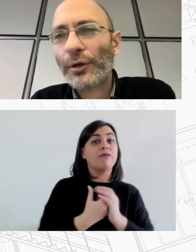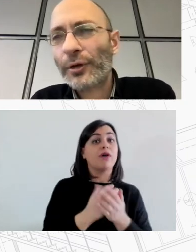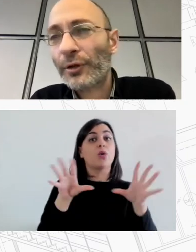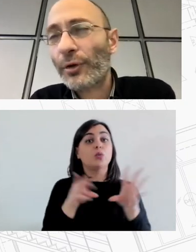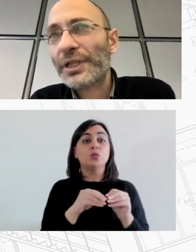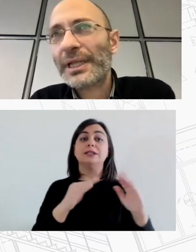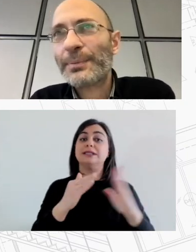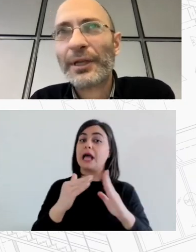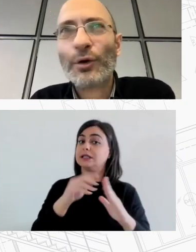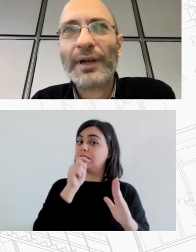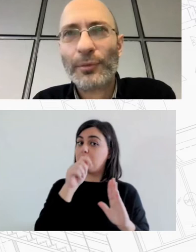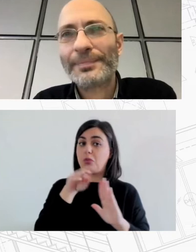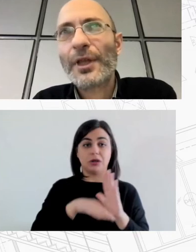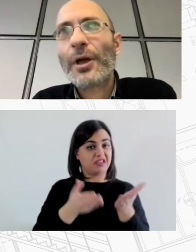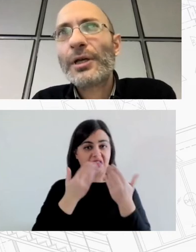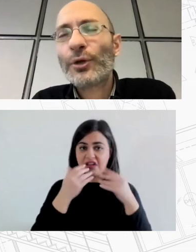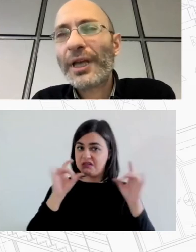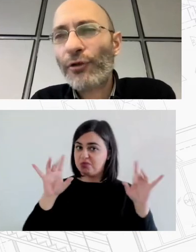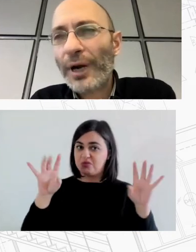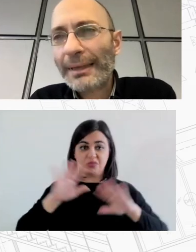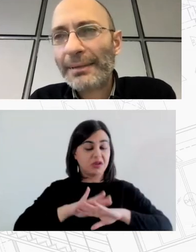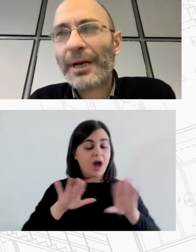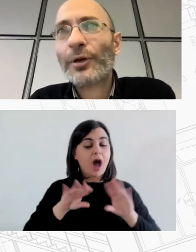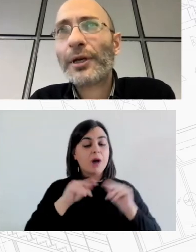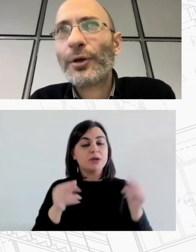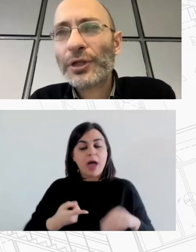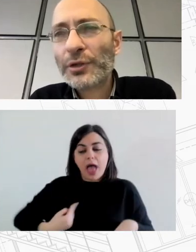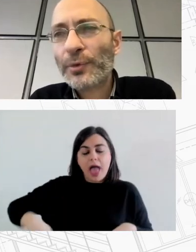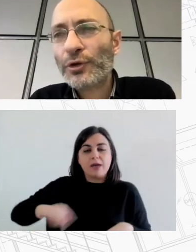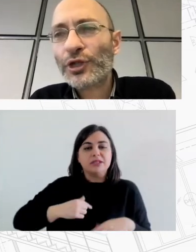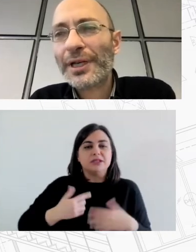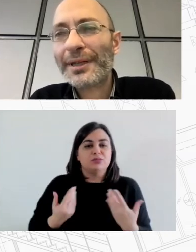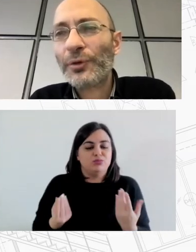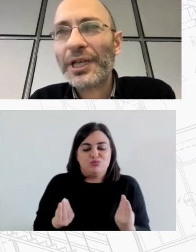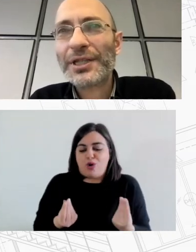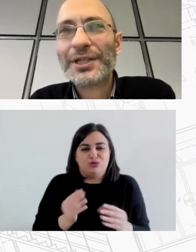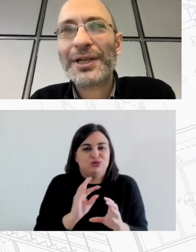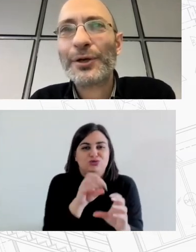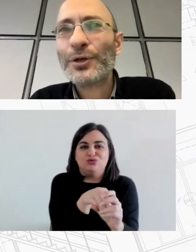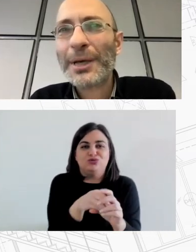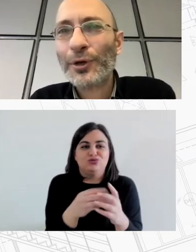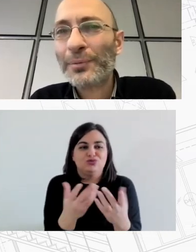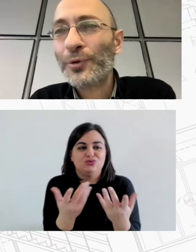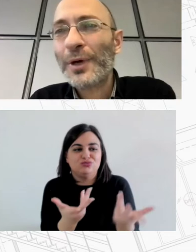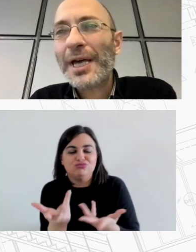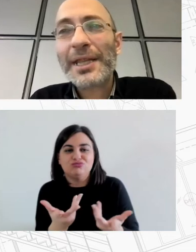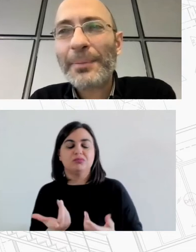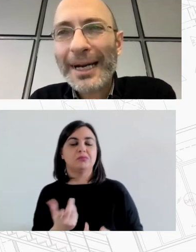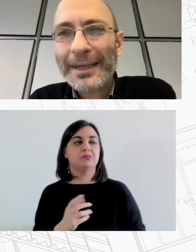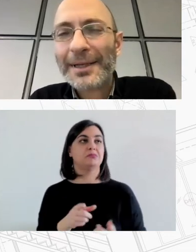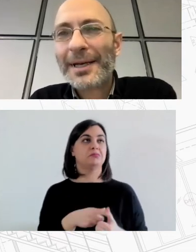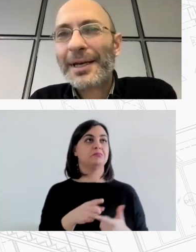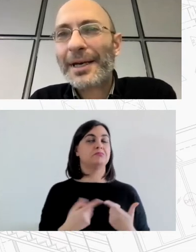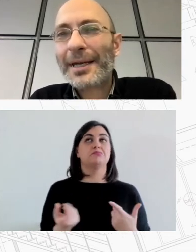μικροειδιοκτητών σε σημαντικό βαθμό. Σε ό,τι αφορά την παραγωγή γνώσης πώς δημιουργείς γνώση από εκεί που δεν